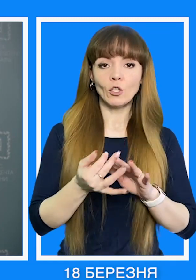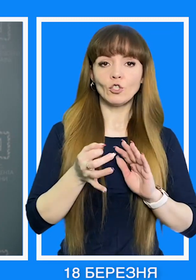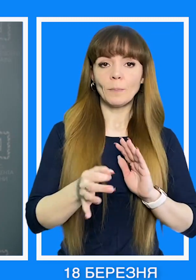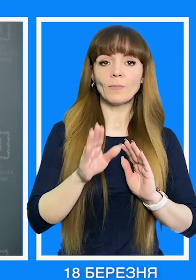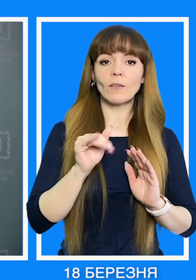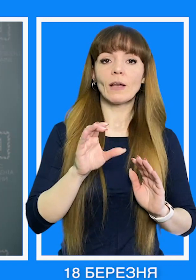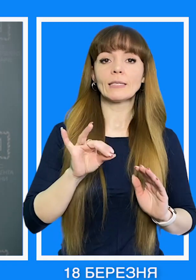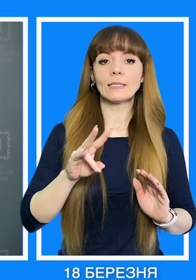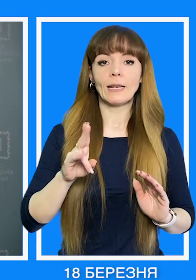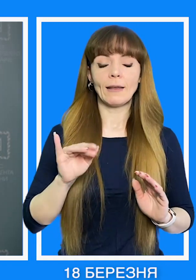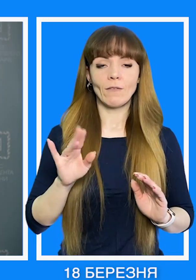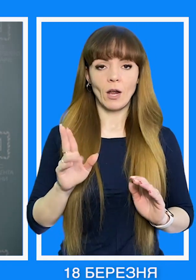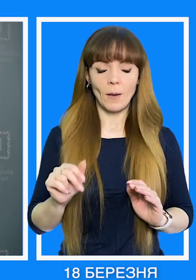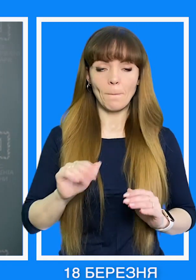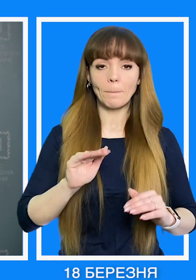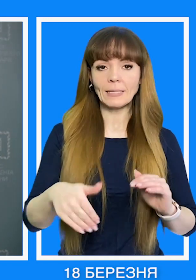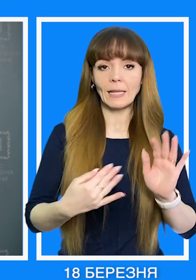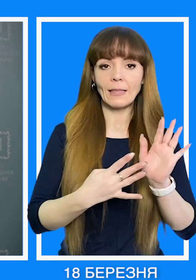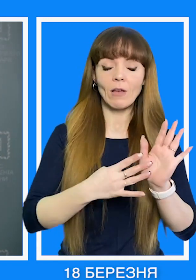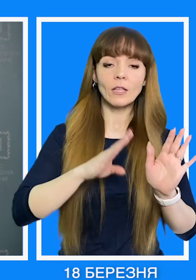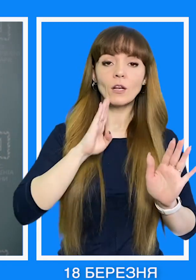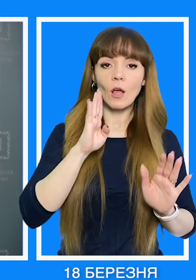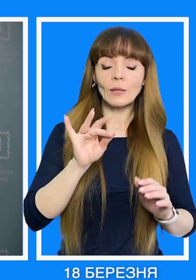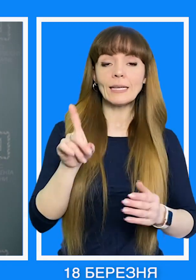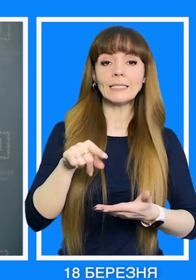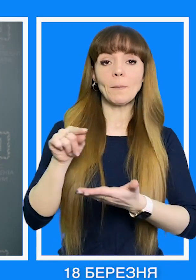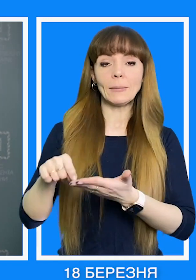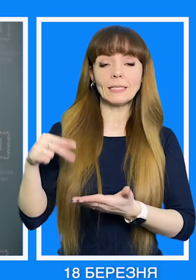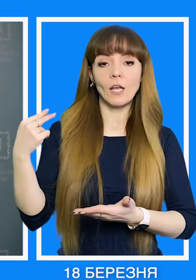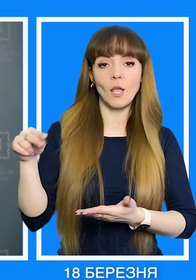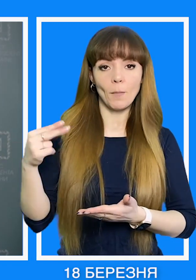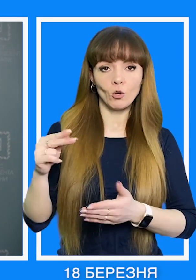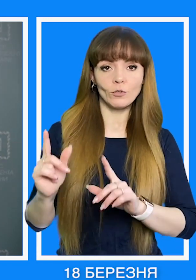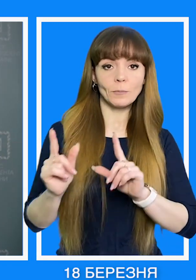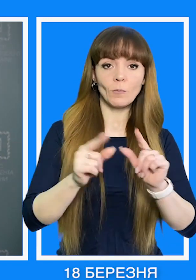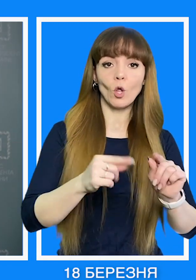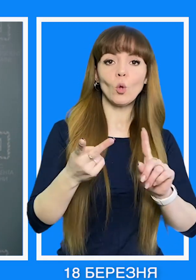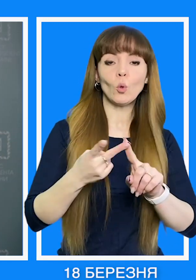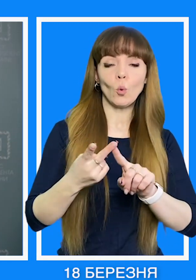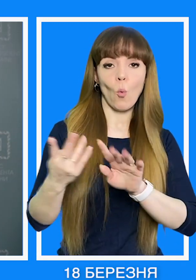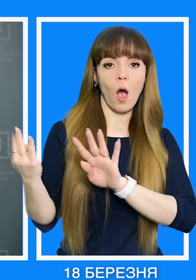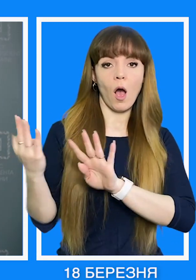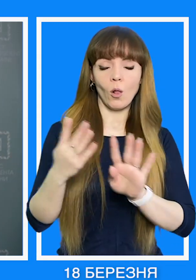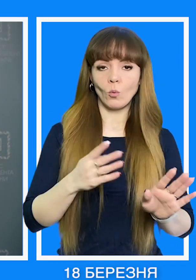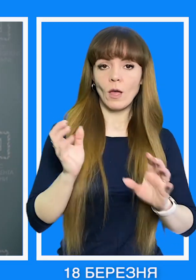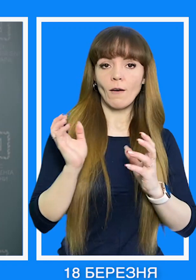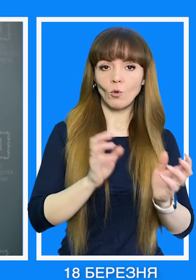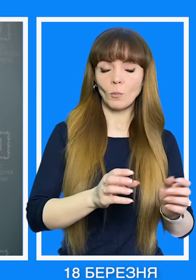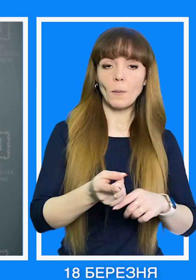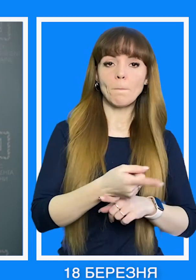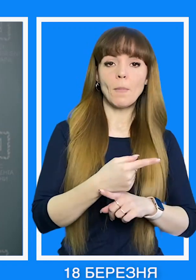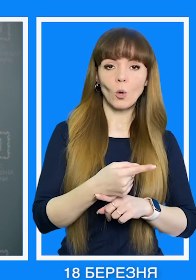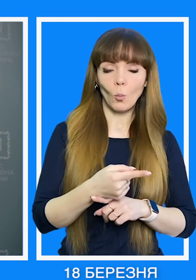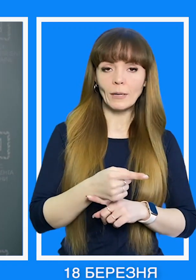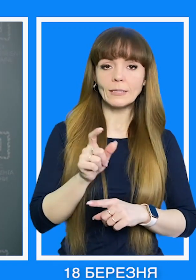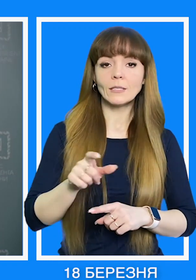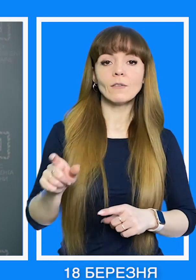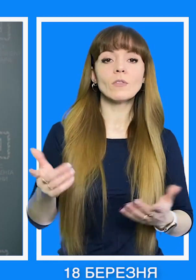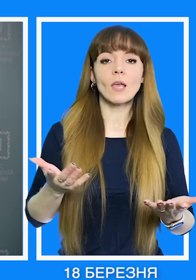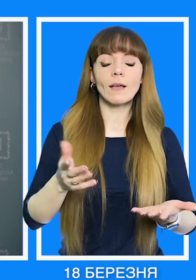селище Васильівка. Після 9-ї ранку з міста Запоріжжя виїжджає друга колона автобусів.